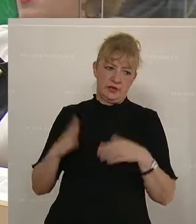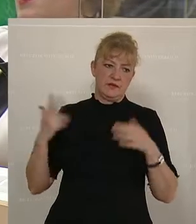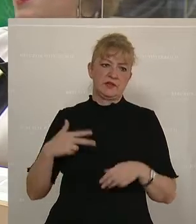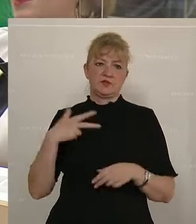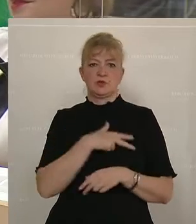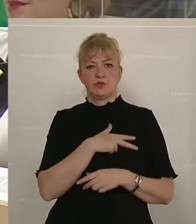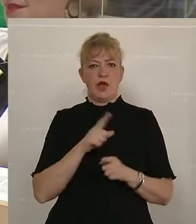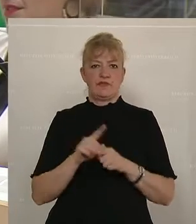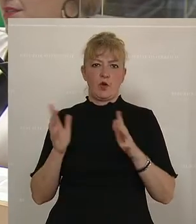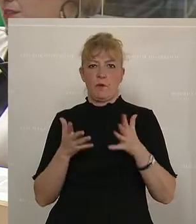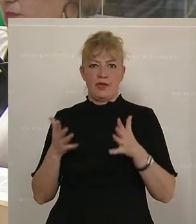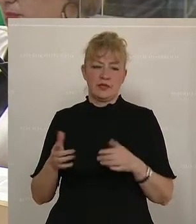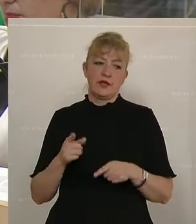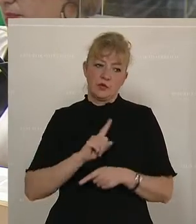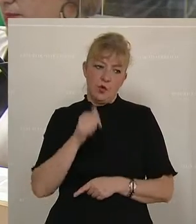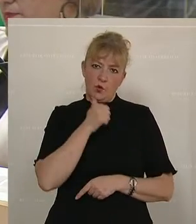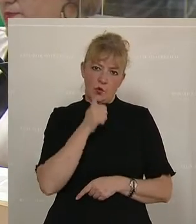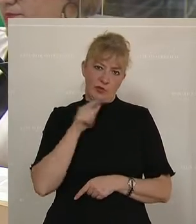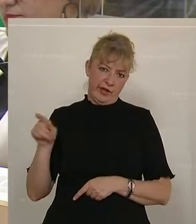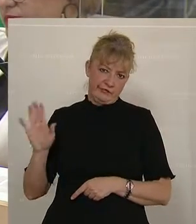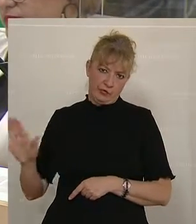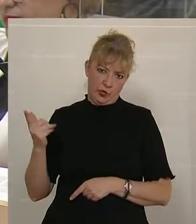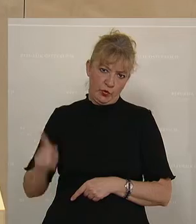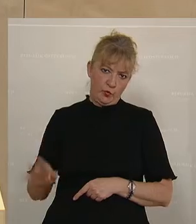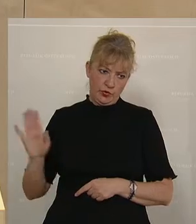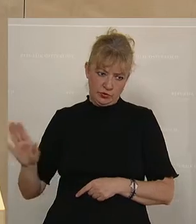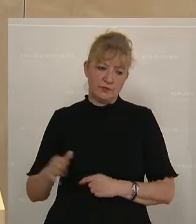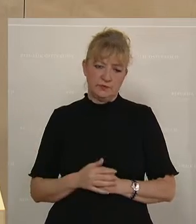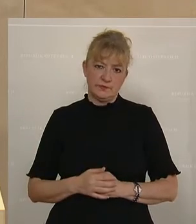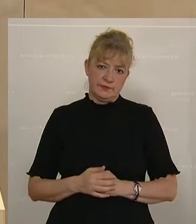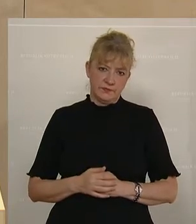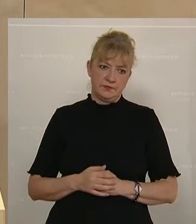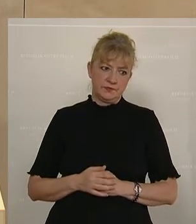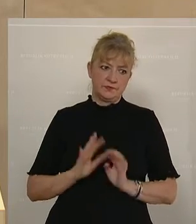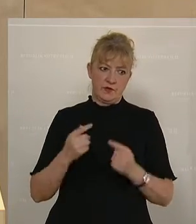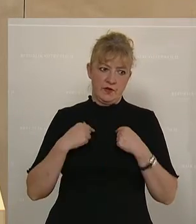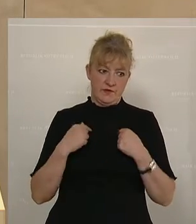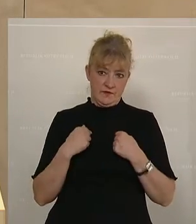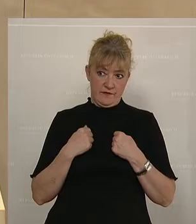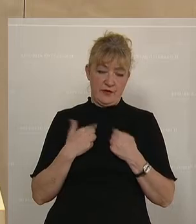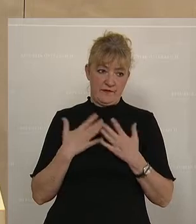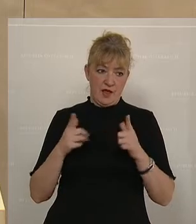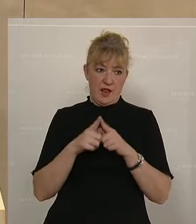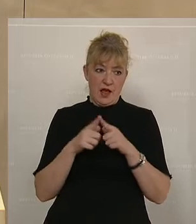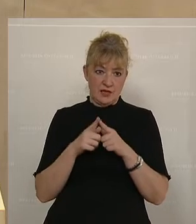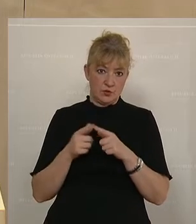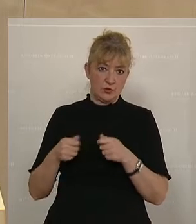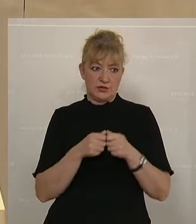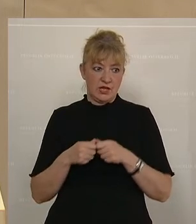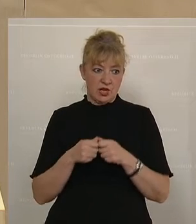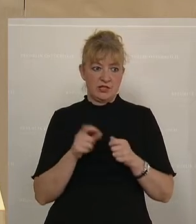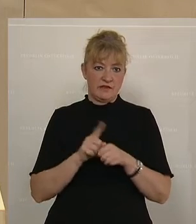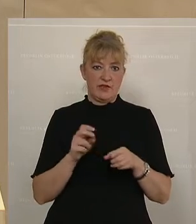Sozialromantik, die letztendlich nur die Grünen zeichnen, weil, und das muss man sich vor Augen führen, wir uns aus dieser Leistungsgesellschaft wieder